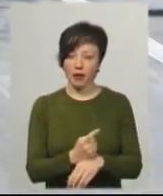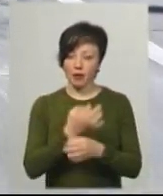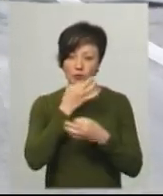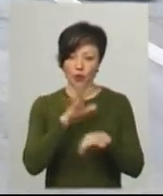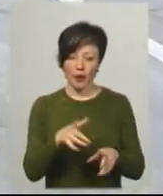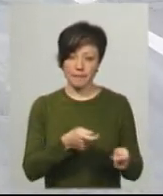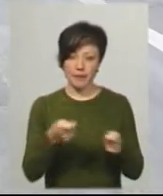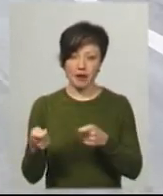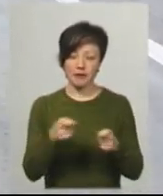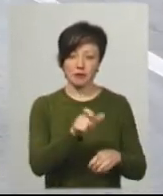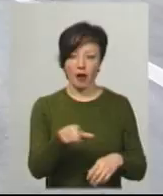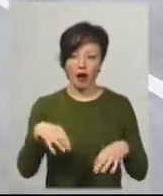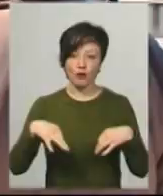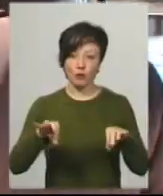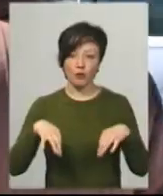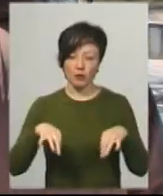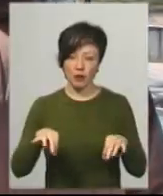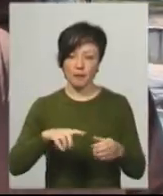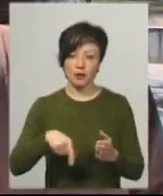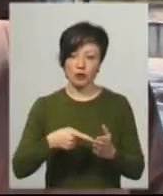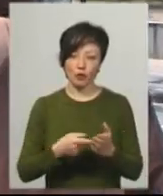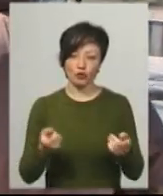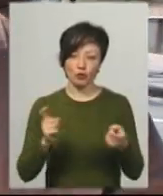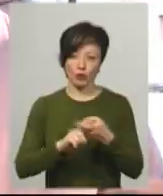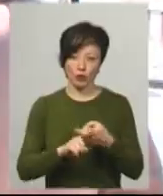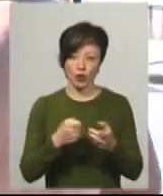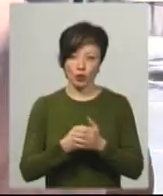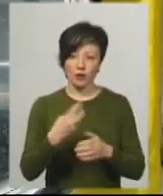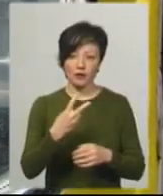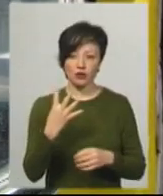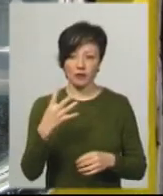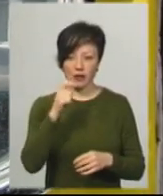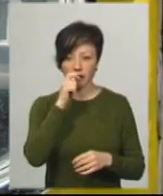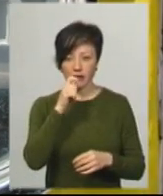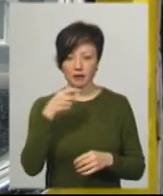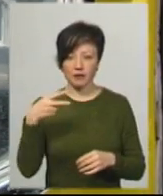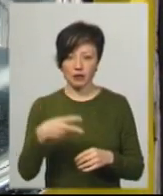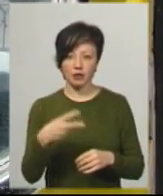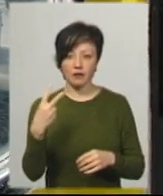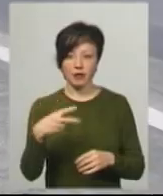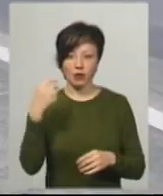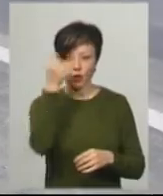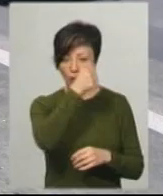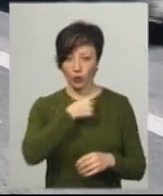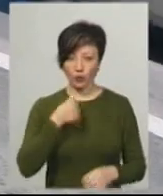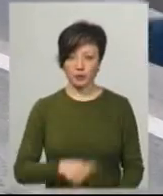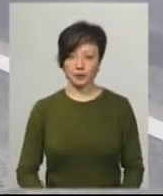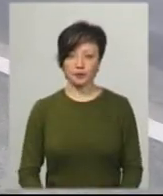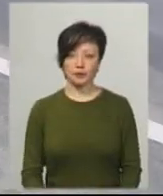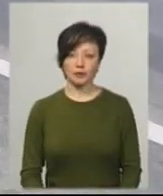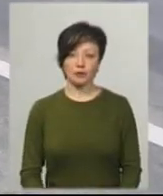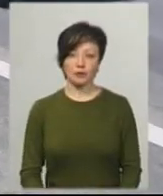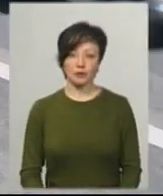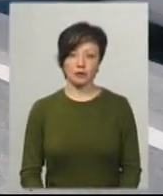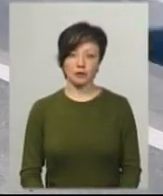перевезення пасажирів автомобільним транспортом у міському сполученні до 24 квітня 2020 року. Анастасія Збродова,